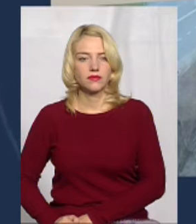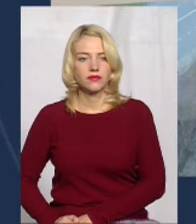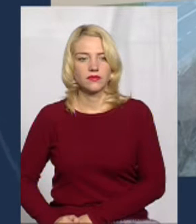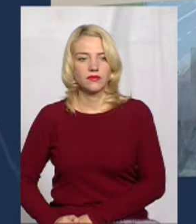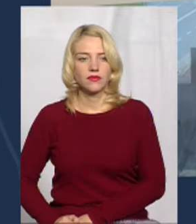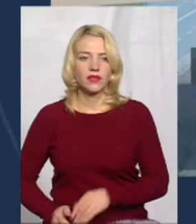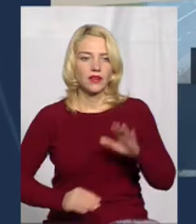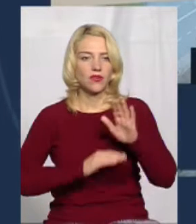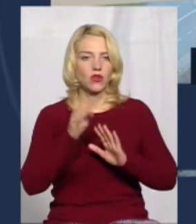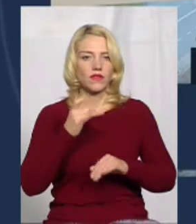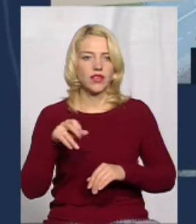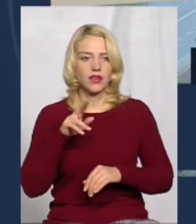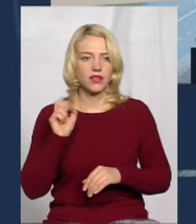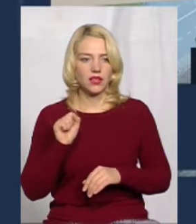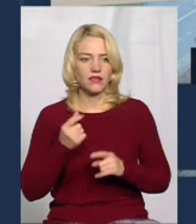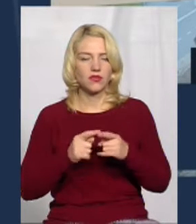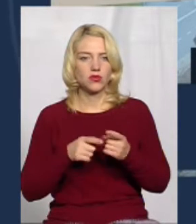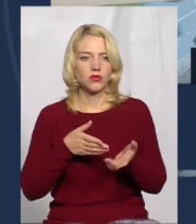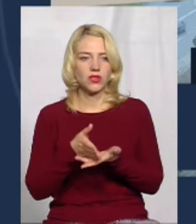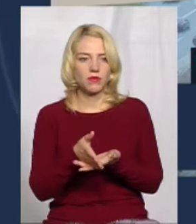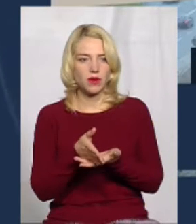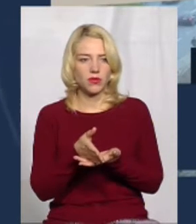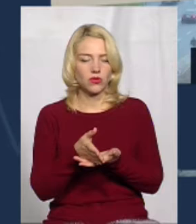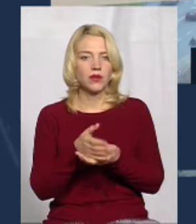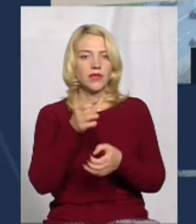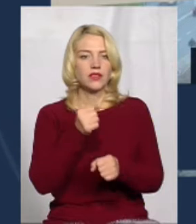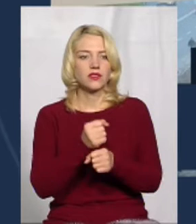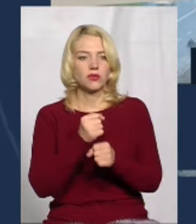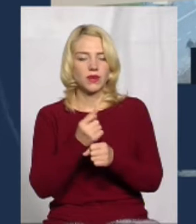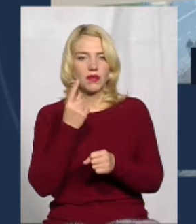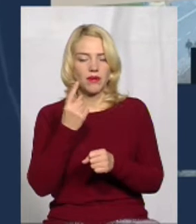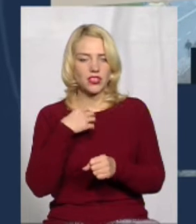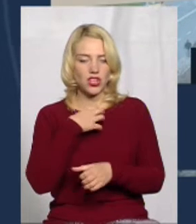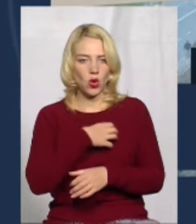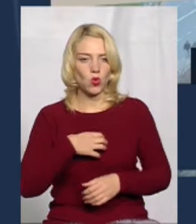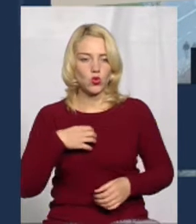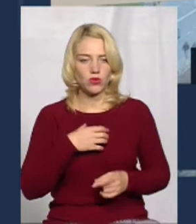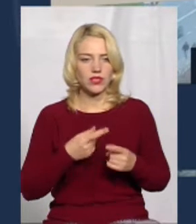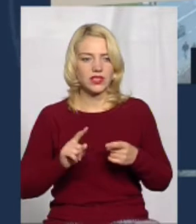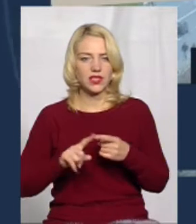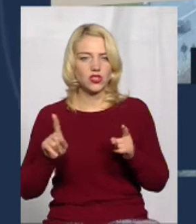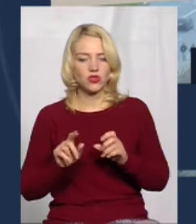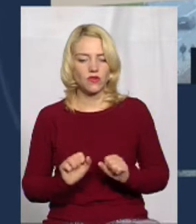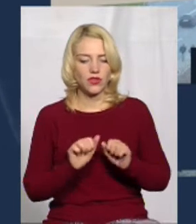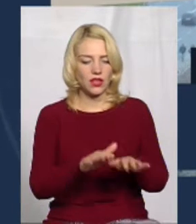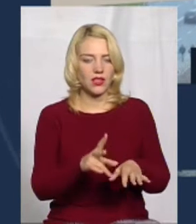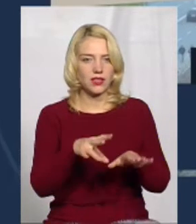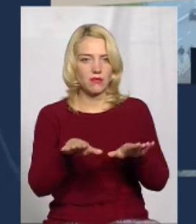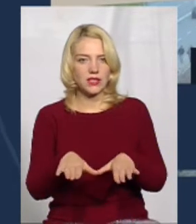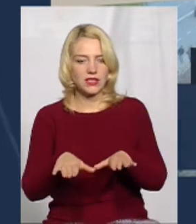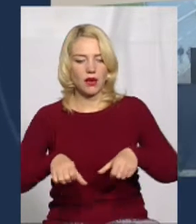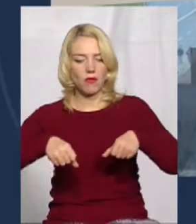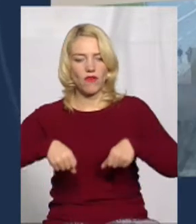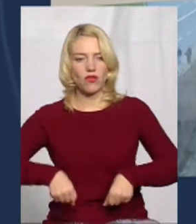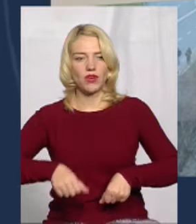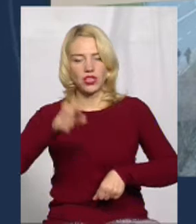Верховна Рада в цьому напрямку зробила перше ключове. Це те, що вона віддала на місця повноваження